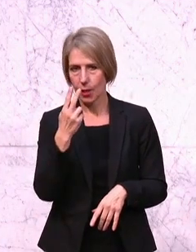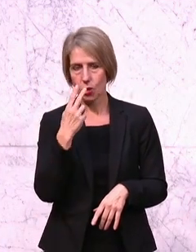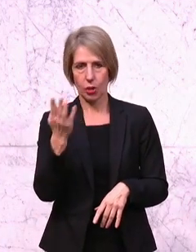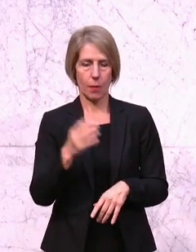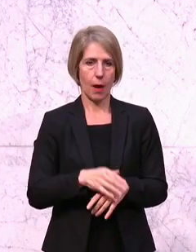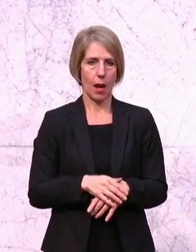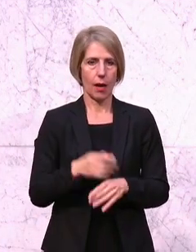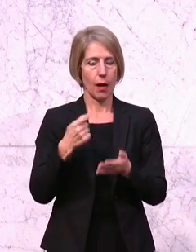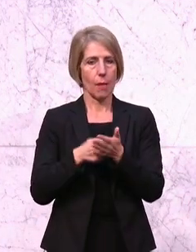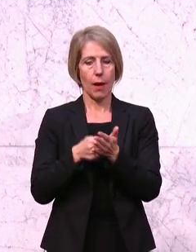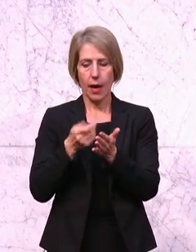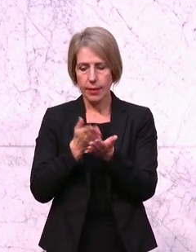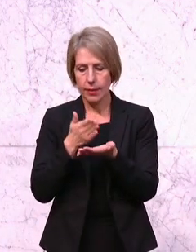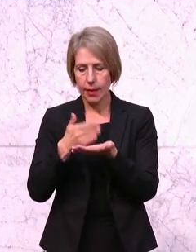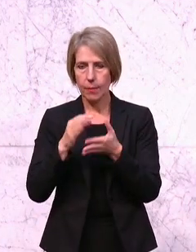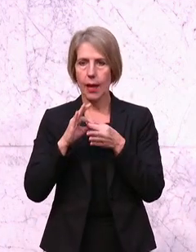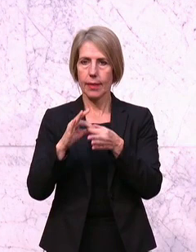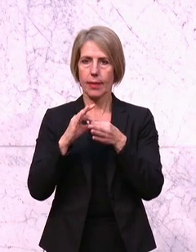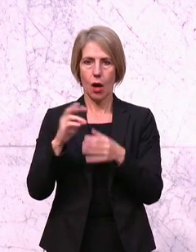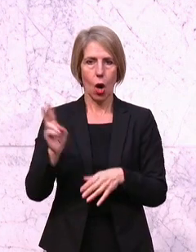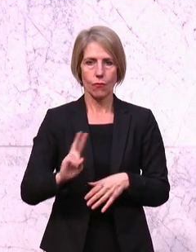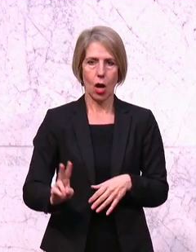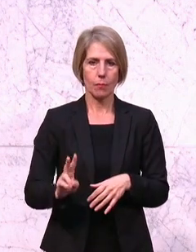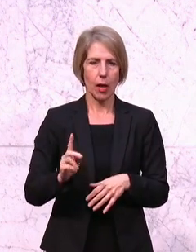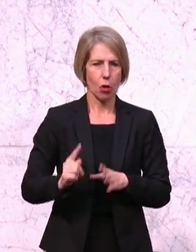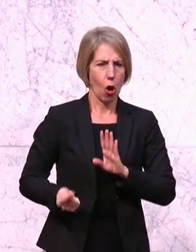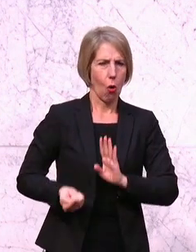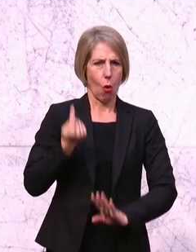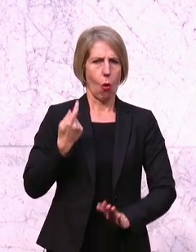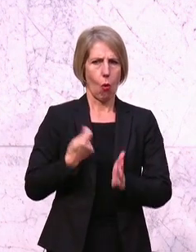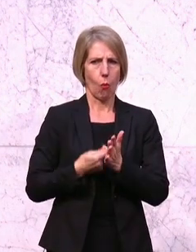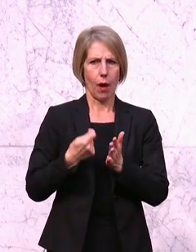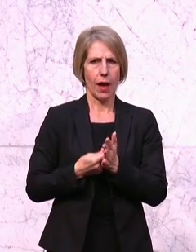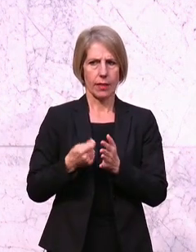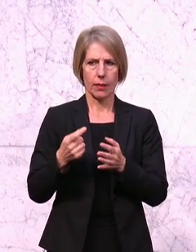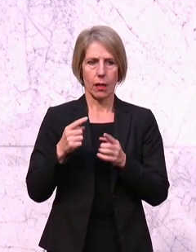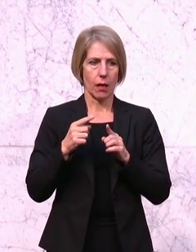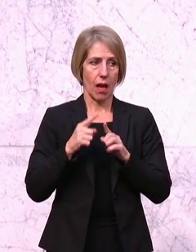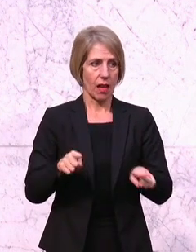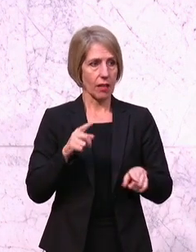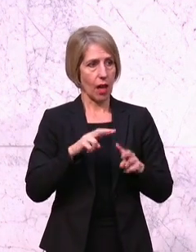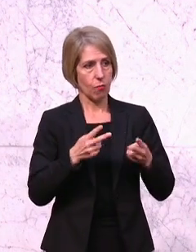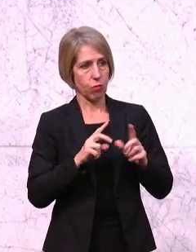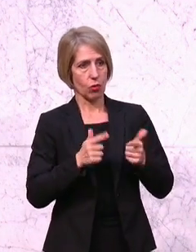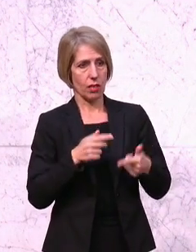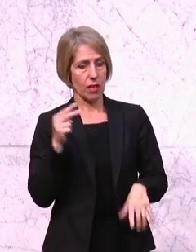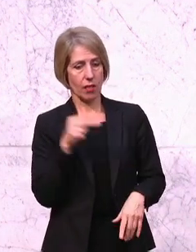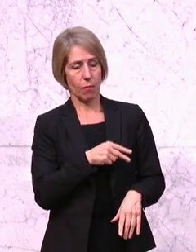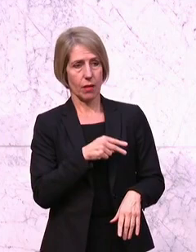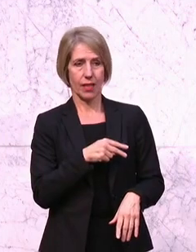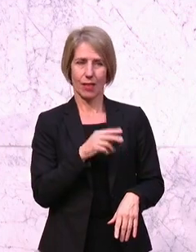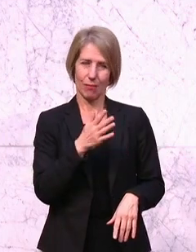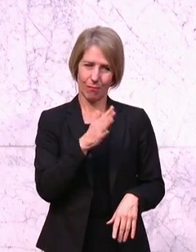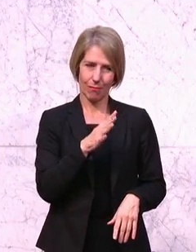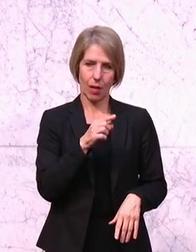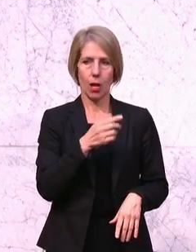Preissegmenten in Vorarlberg. Hochpreisig bis zum Gehtnichtmehr, bevor Sie auf andere Bundesländer blicken. Das ist nämlich die schwarz-grüne